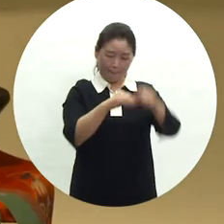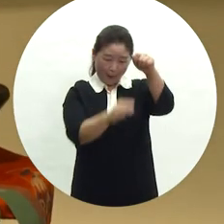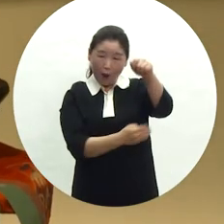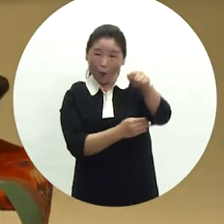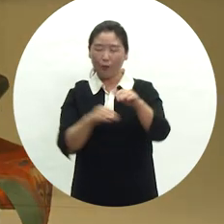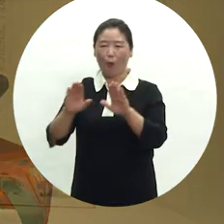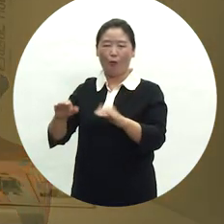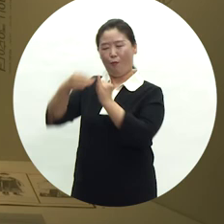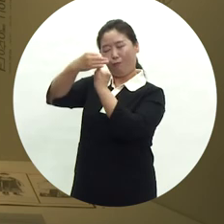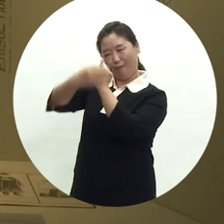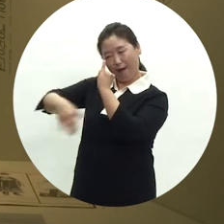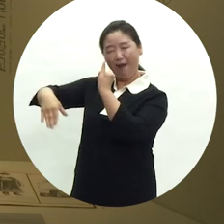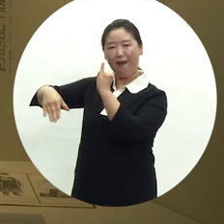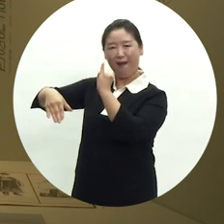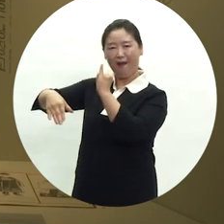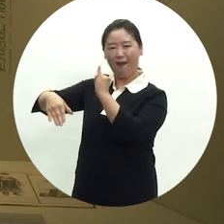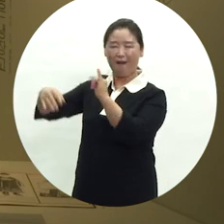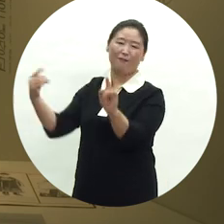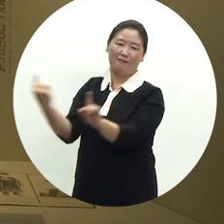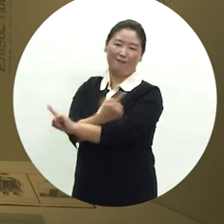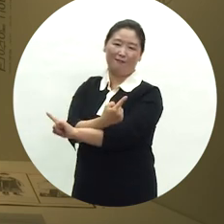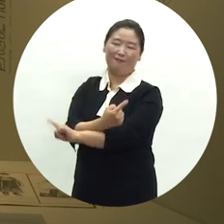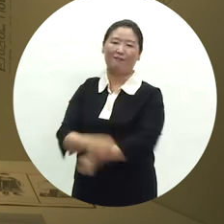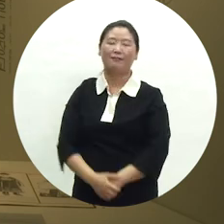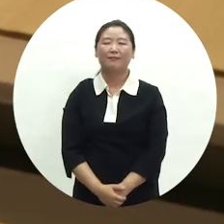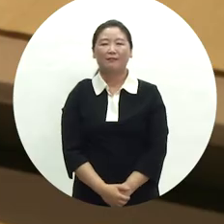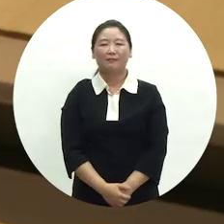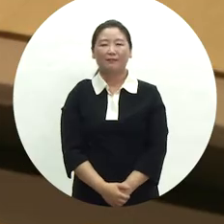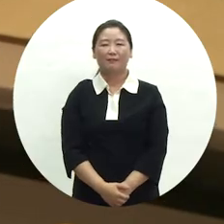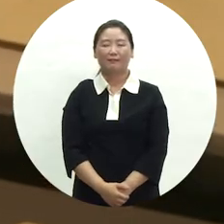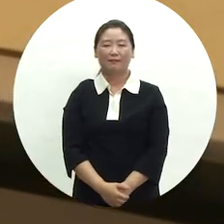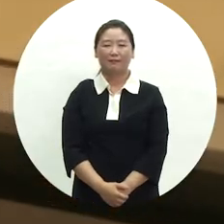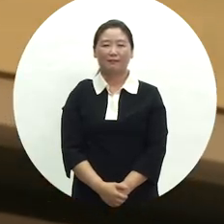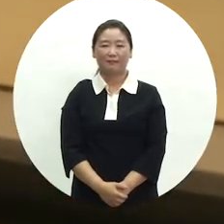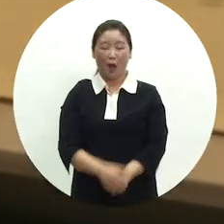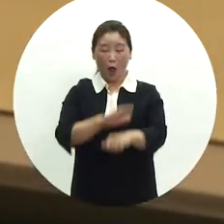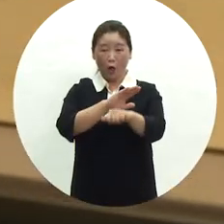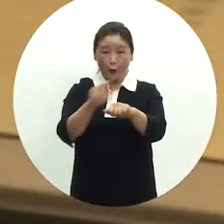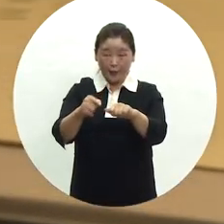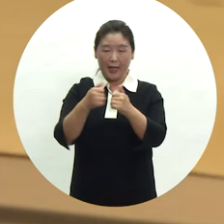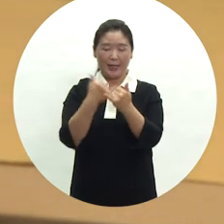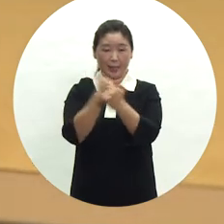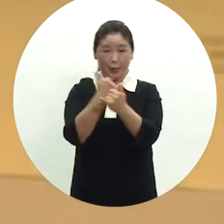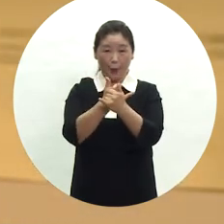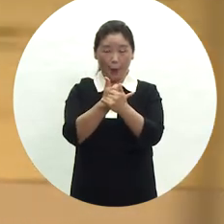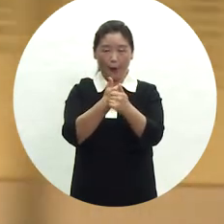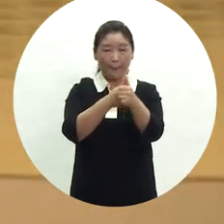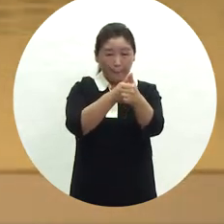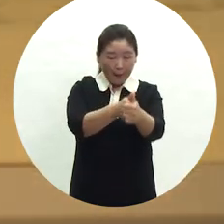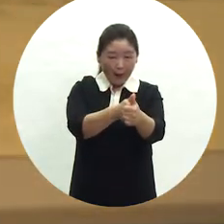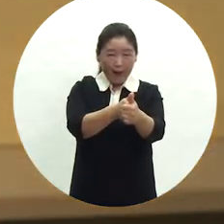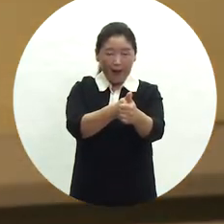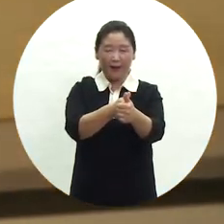현대에는 웨딩드레스로 변화되었습니다. 상례 때 죽은 사람의 친속관계에 가까운